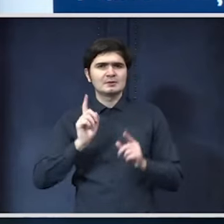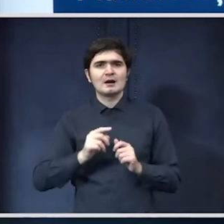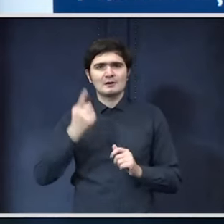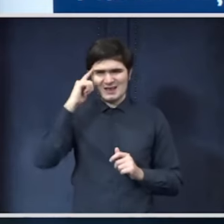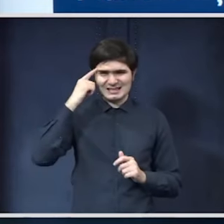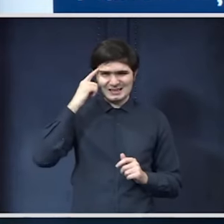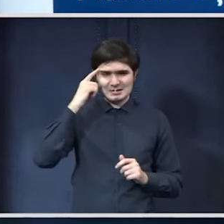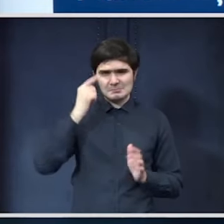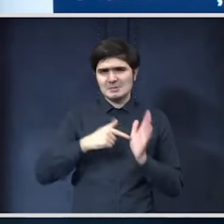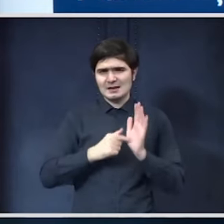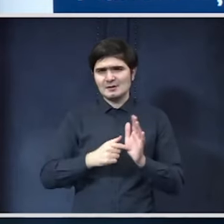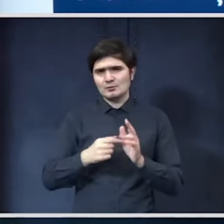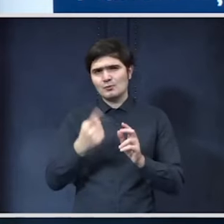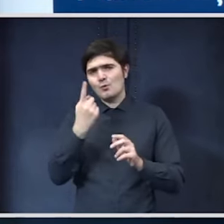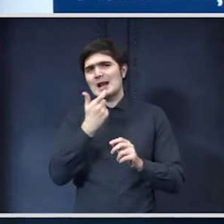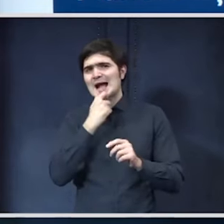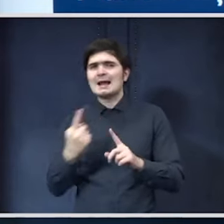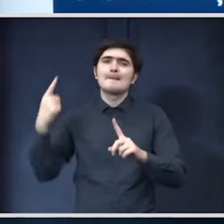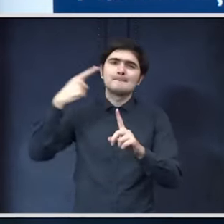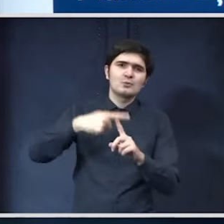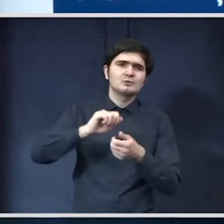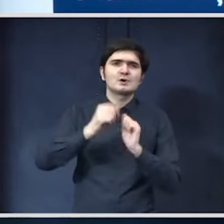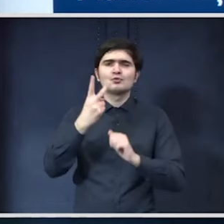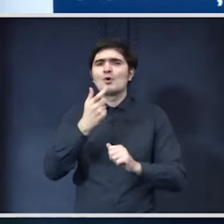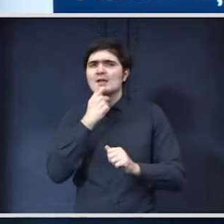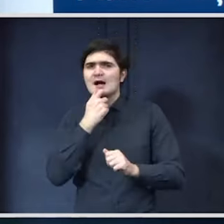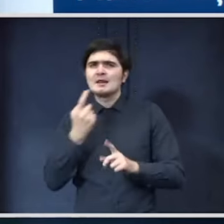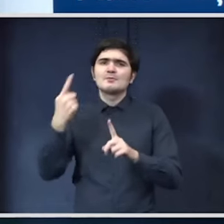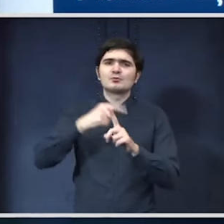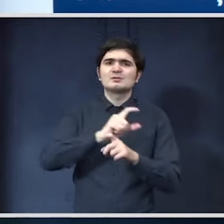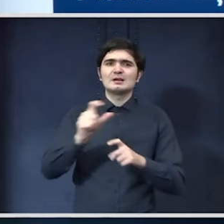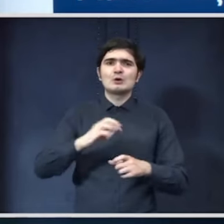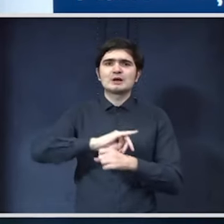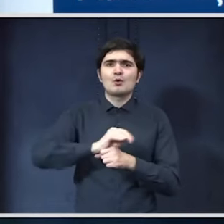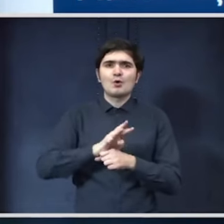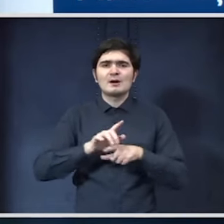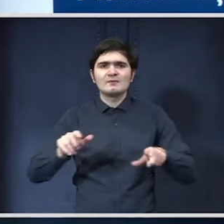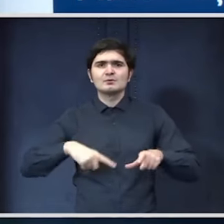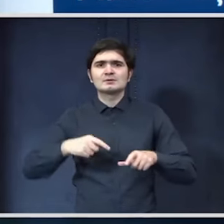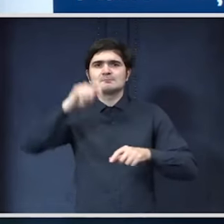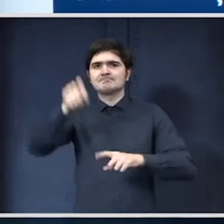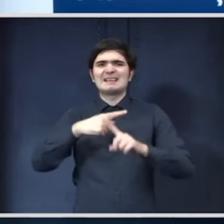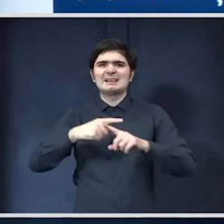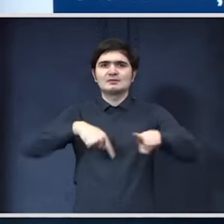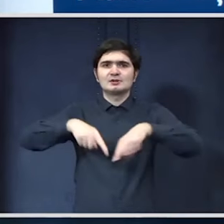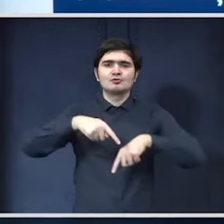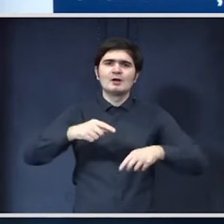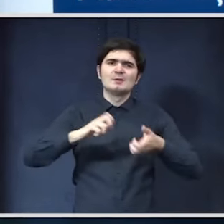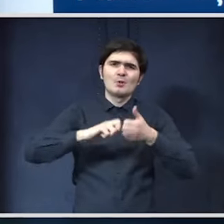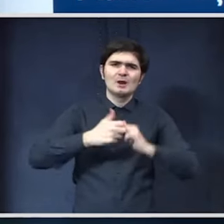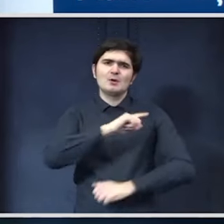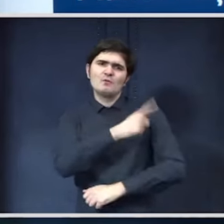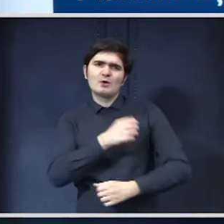în considerare știu eu încă un an de zile sau poate chiar doi de pandemie în care sunt restricții de circulație în care forța de muncă